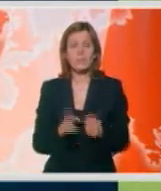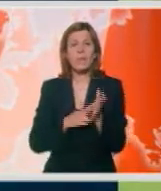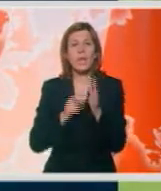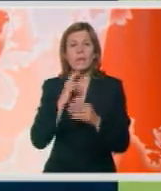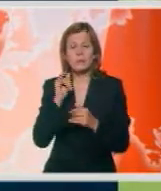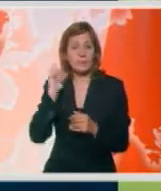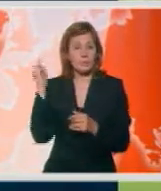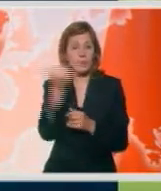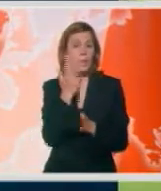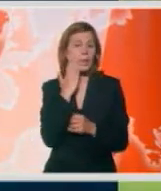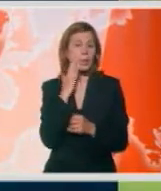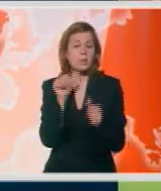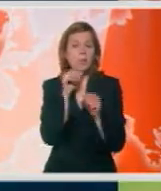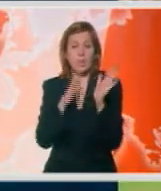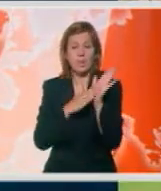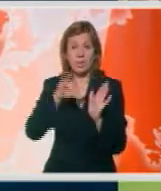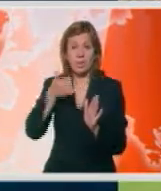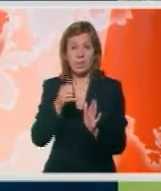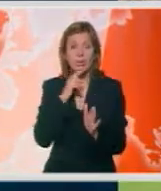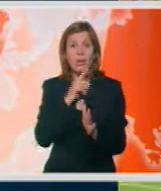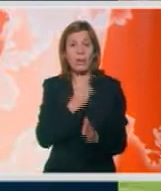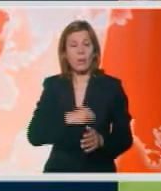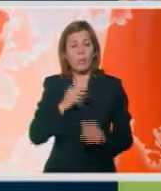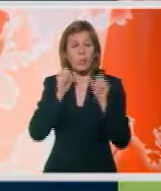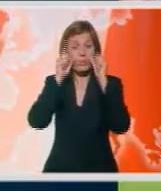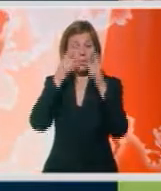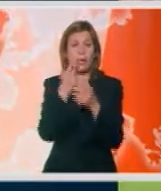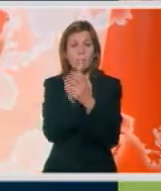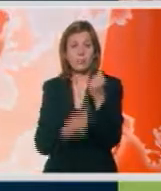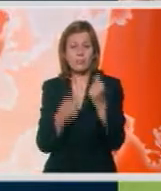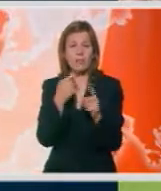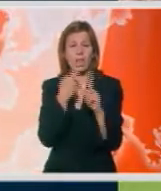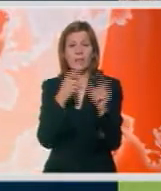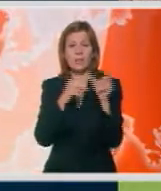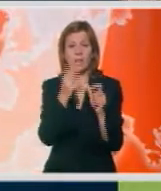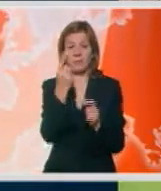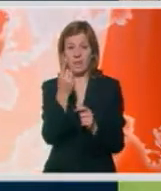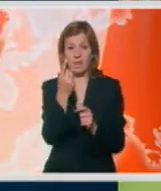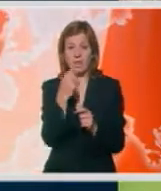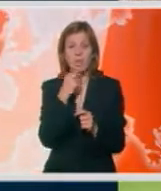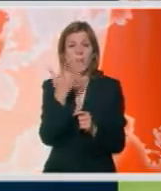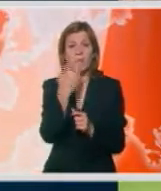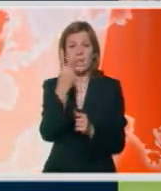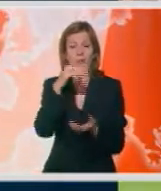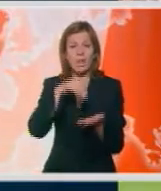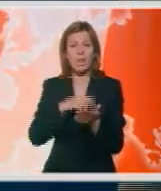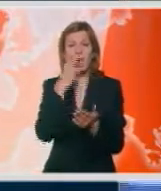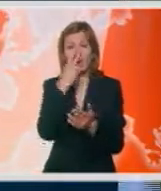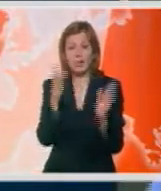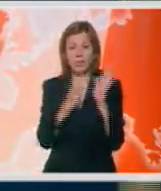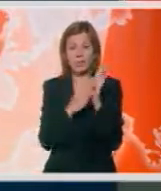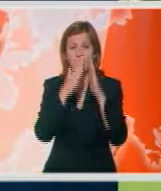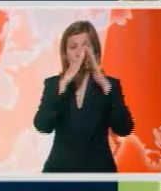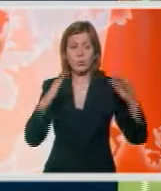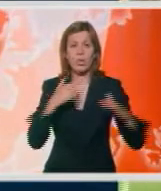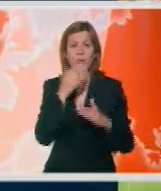po sjedinim držama nalazi se i Manchester United, koji je neprijatno izdenadio porazom od Kansas City 2-1. Pred 52 hiljada gledalaca domaćin je stigao